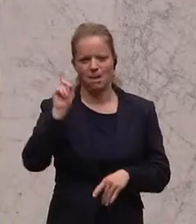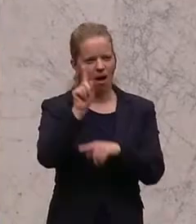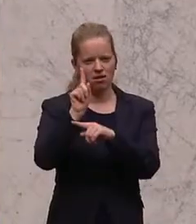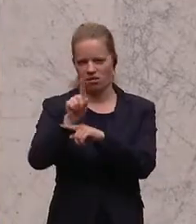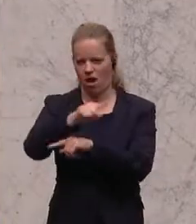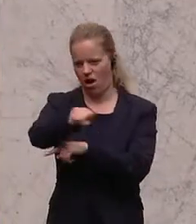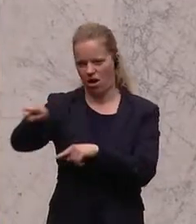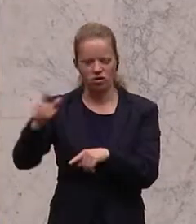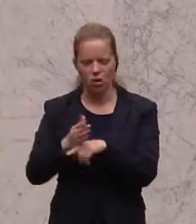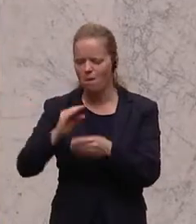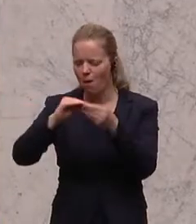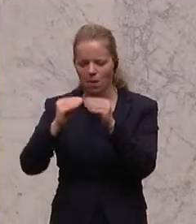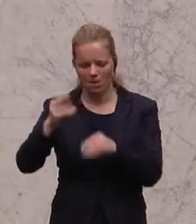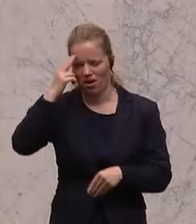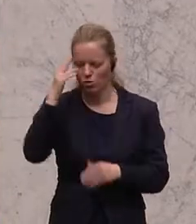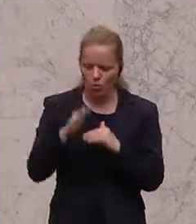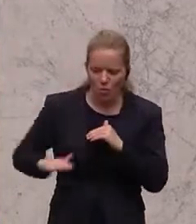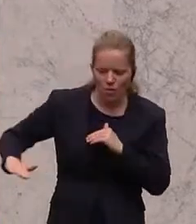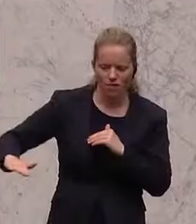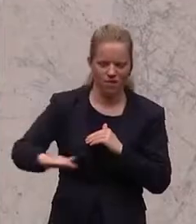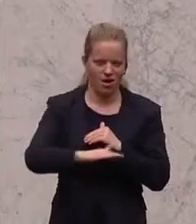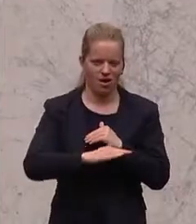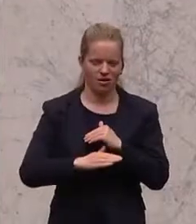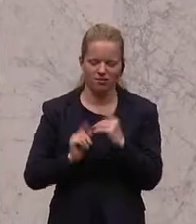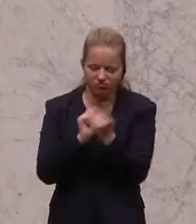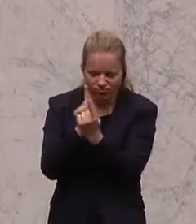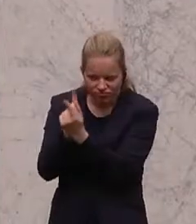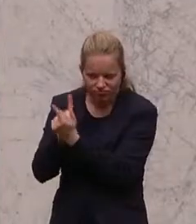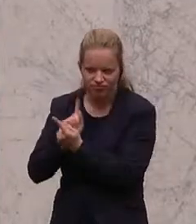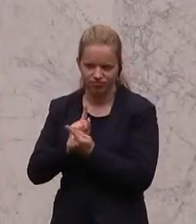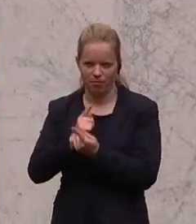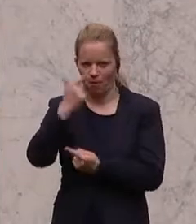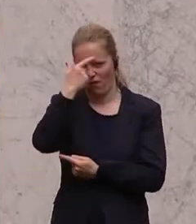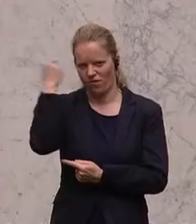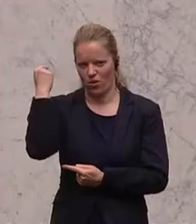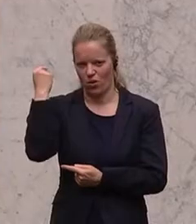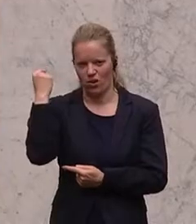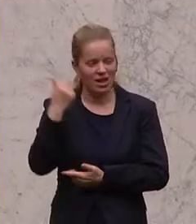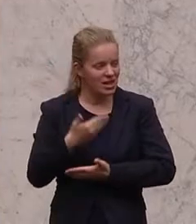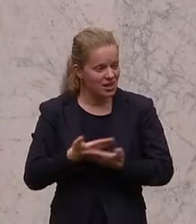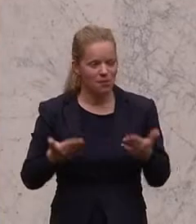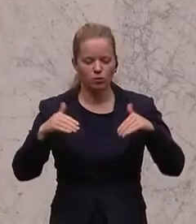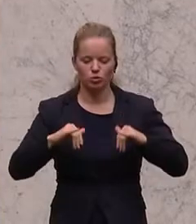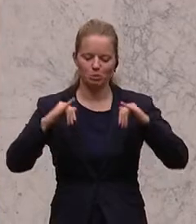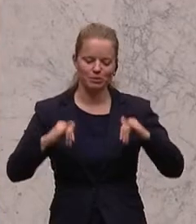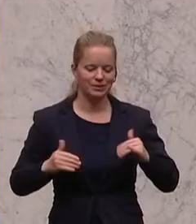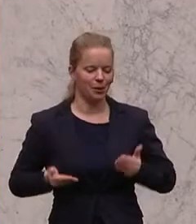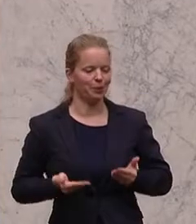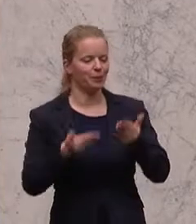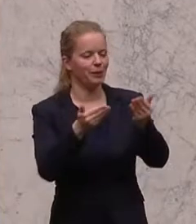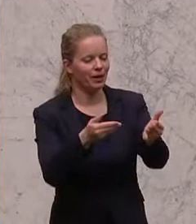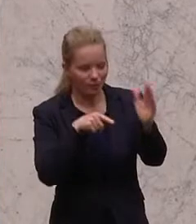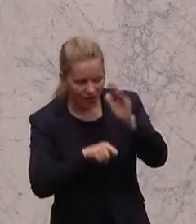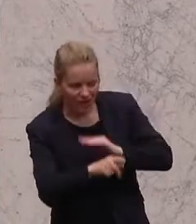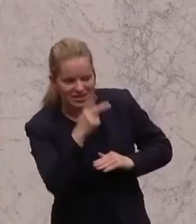kennen die Probleme aus dem persönlichen Umgang mit der Bevölkerung. Keiner von uns muss Pizza führen, damit wir wissen, wie